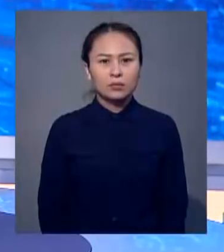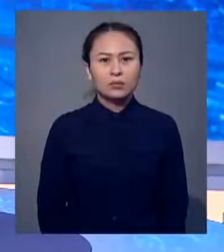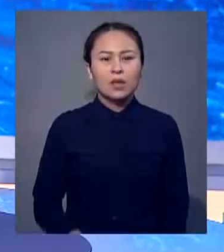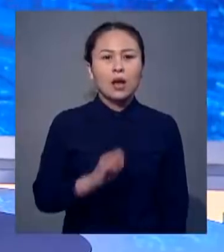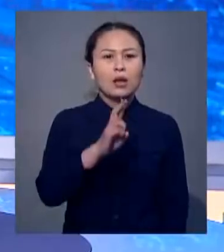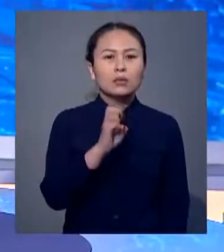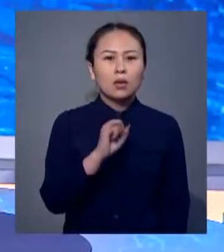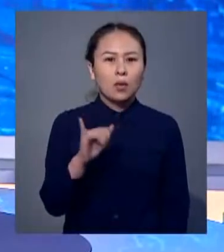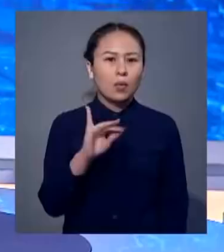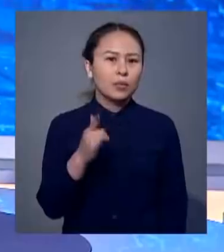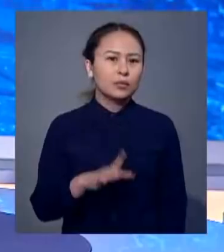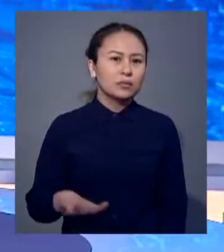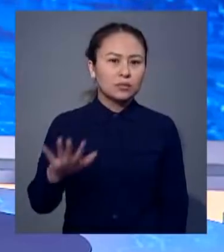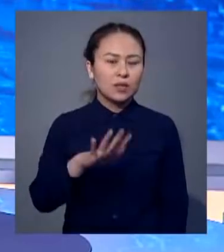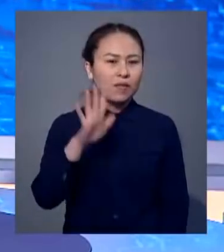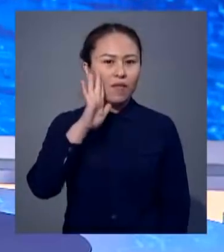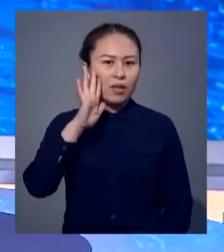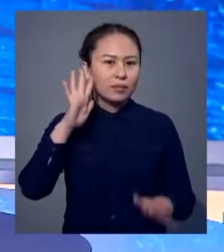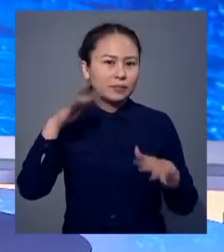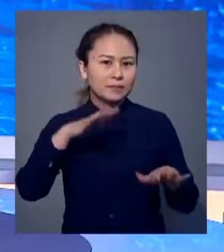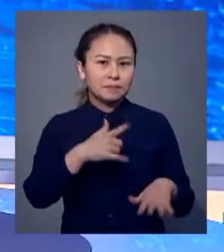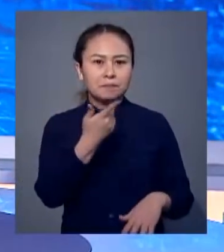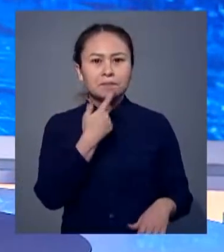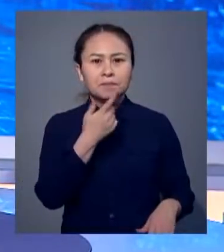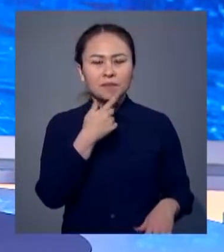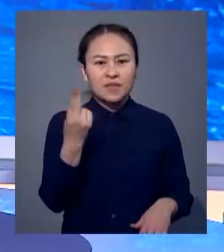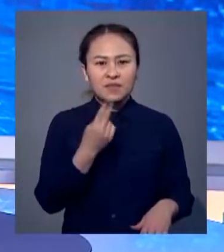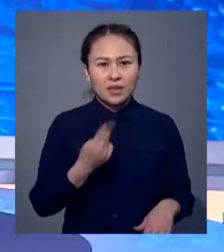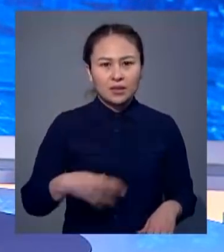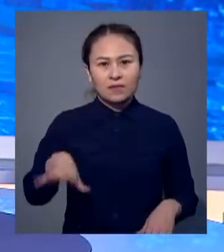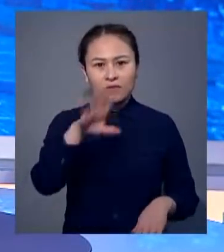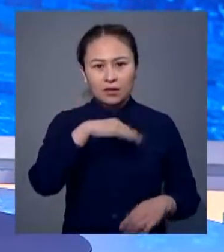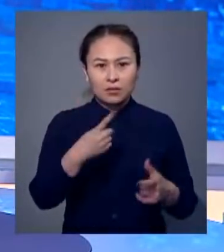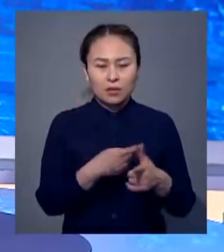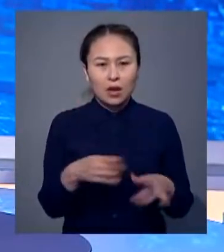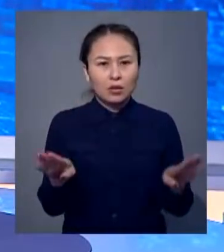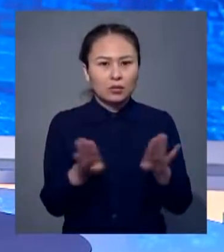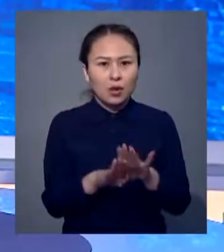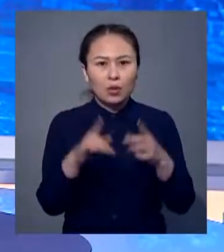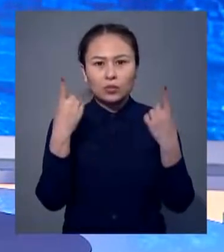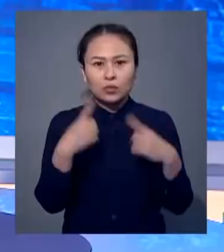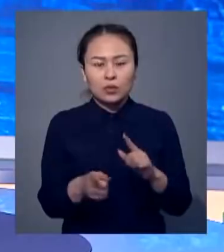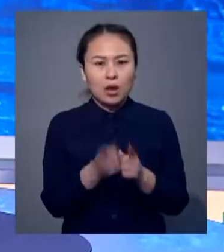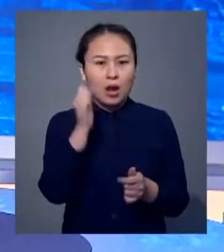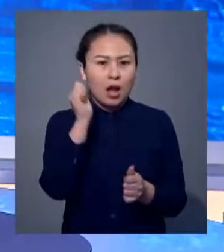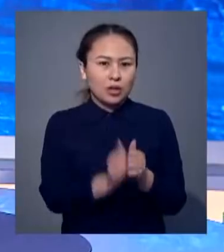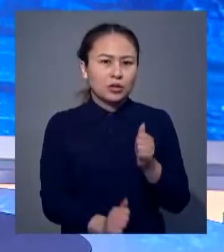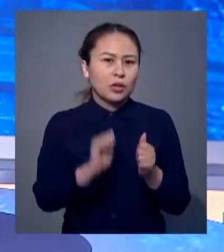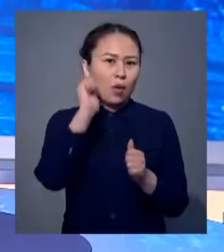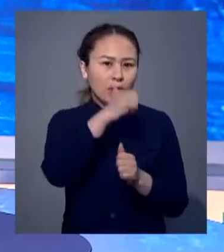Ақтаудың оң түсігіндегі теніз жағалауы қыпқызылып олып жатыр. Шақарда мұндай құбылыс жыл сайын байқалады.